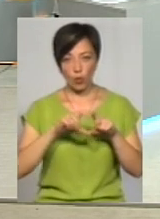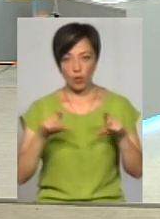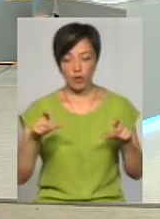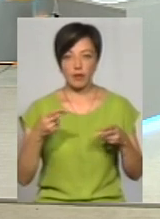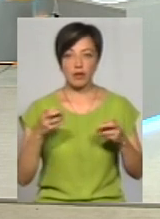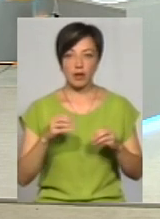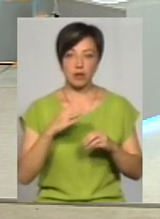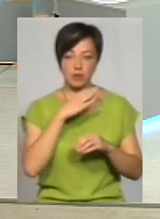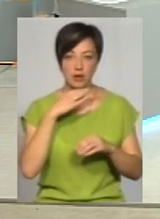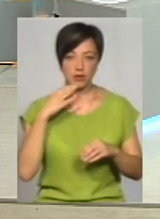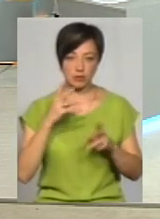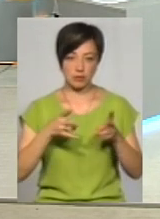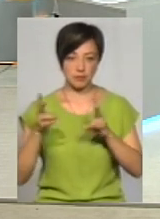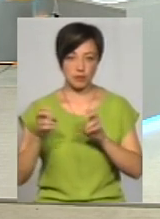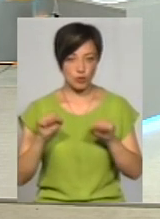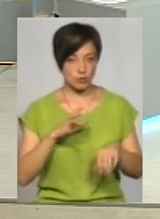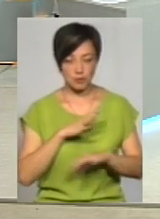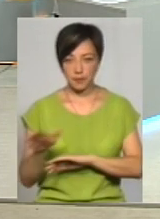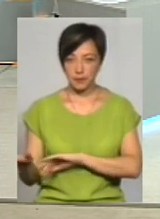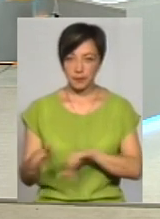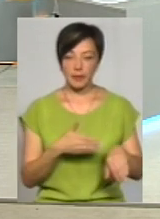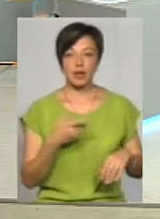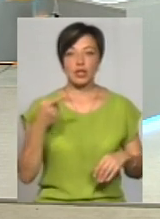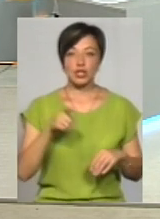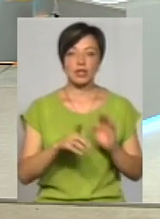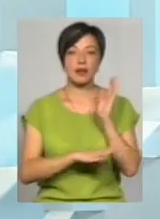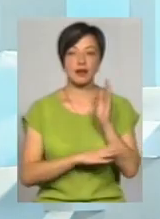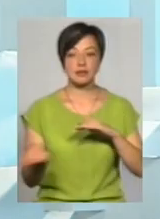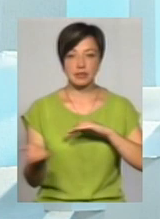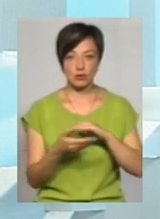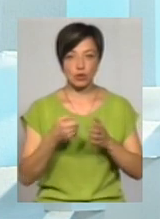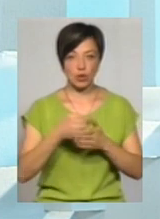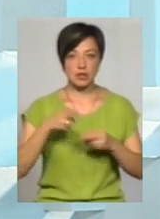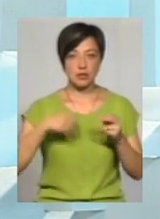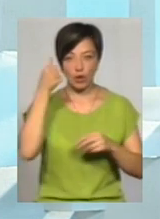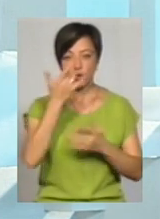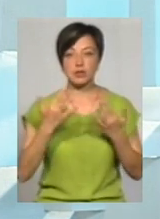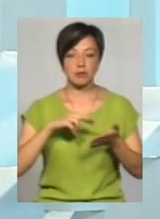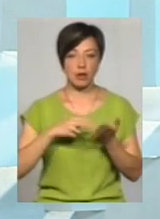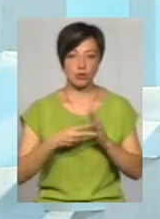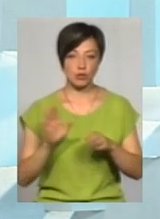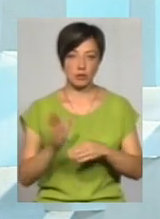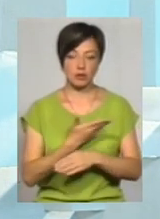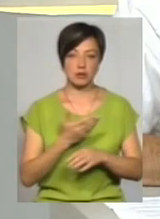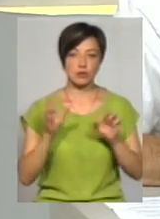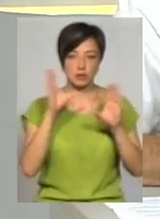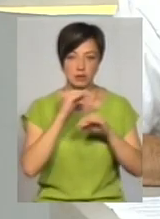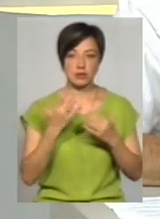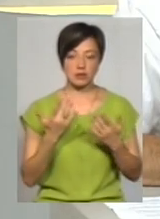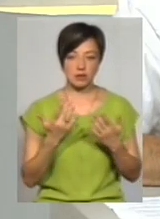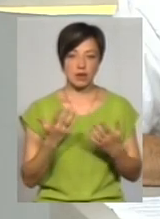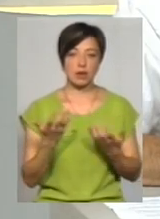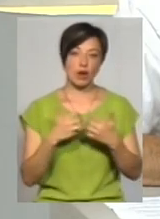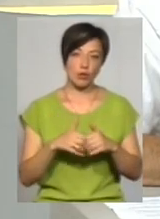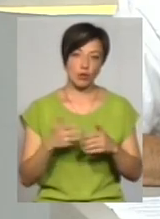багато великий потік. Зрозуміло, із тих понад тисячі дерев, які треба зрізати, до кінця року скільки плануєте зрізати? Врахуйте, що ми,